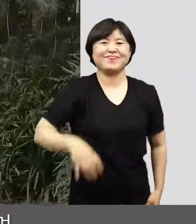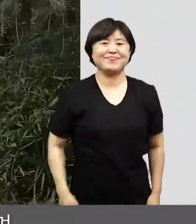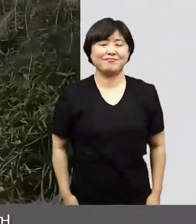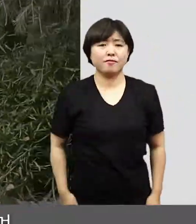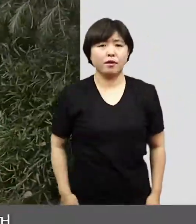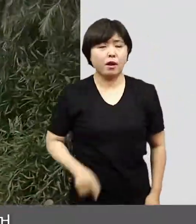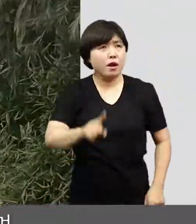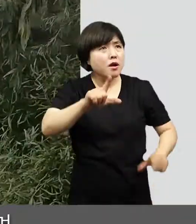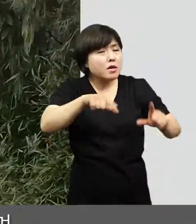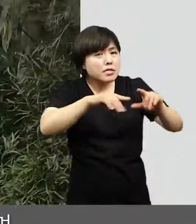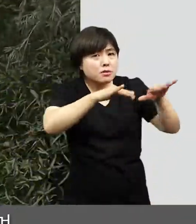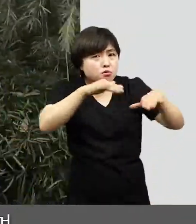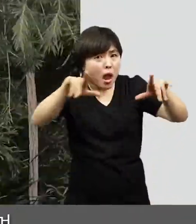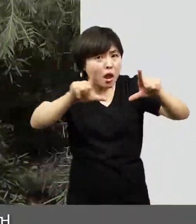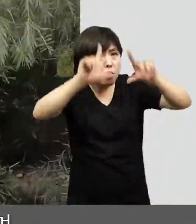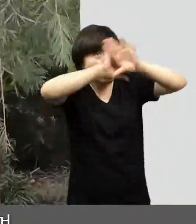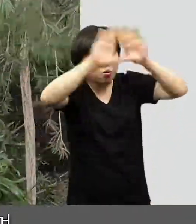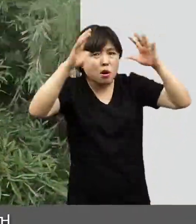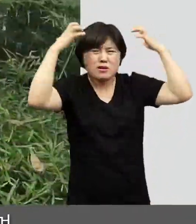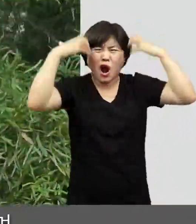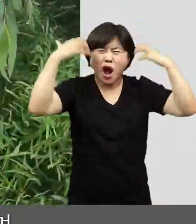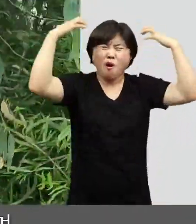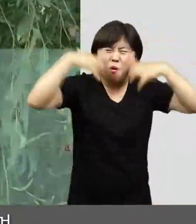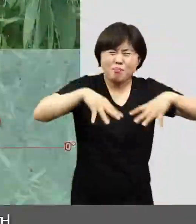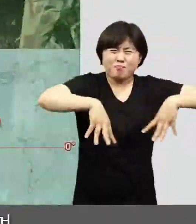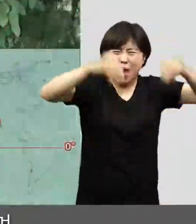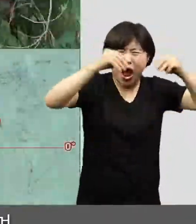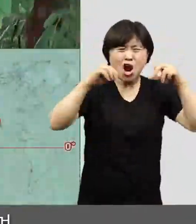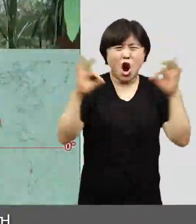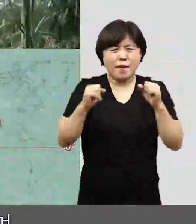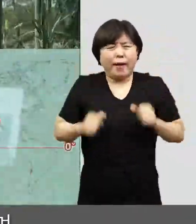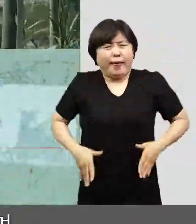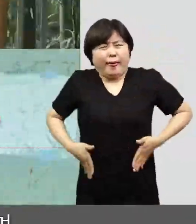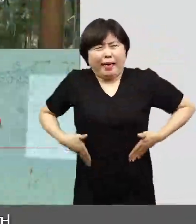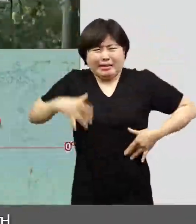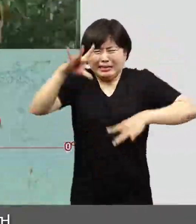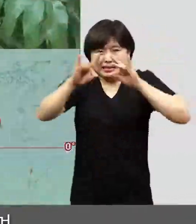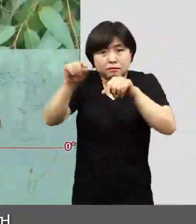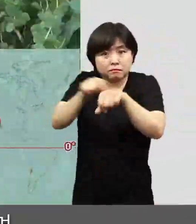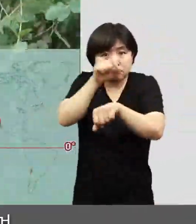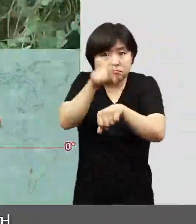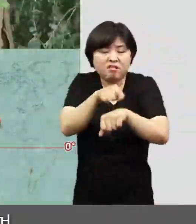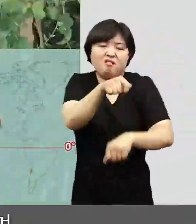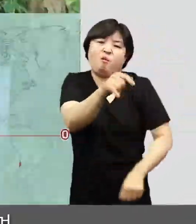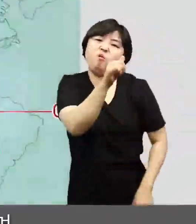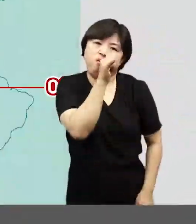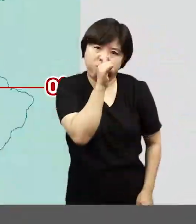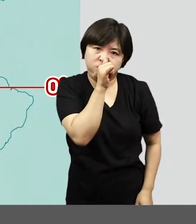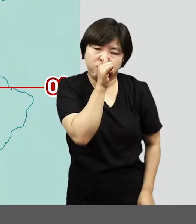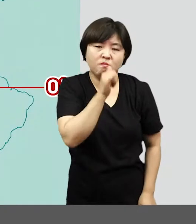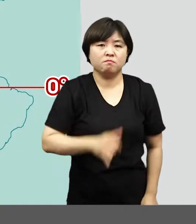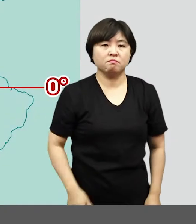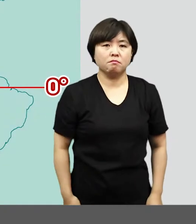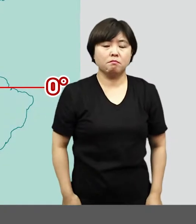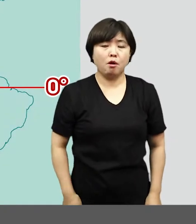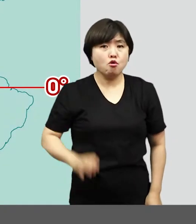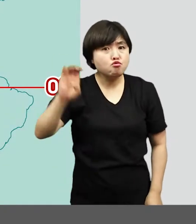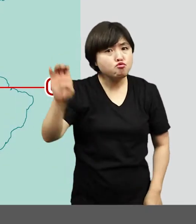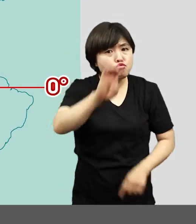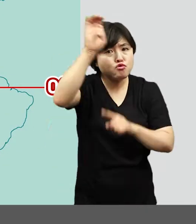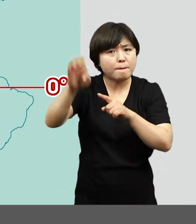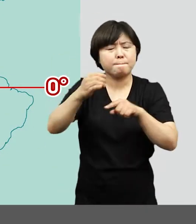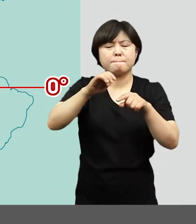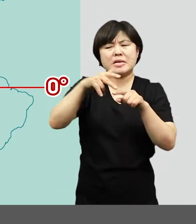지중해성 기후는 여름에 덥고 건조하며 겨울에는 온화하고 수분한 특성이 있습니다. 유럽의